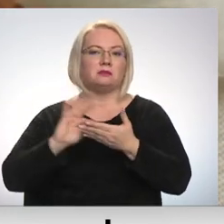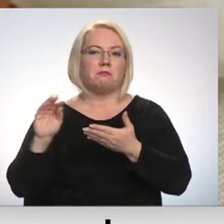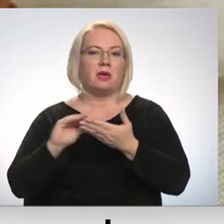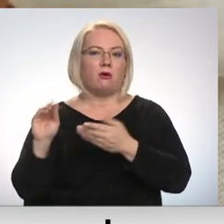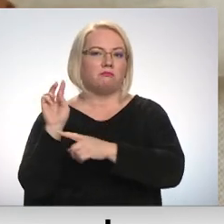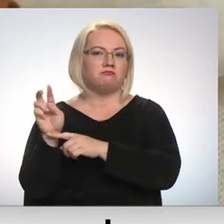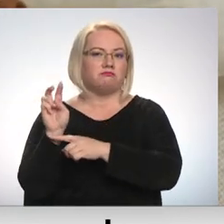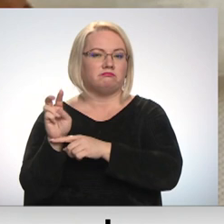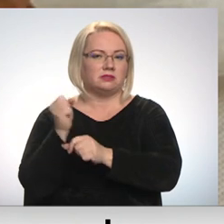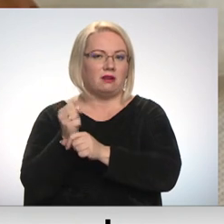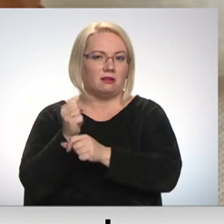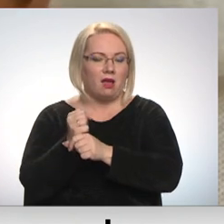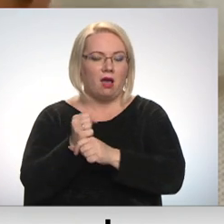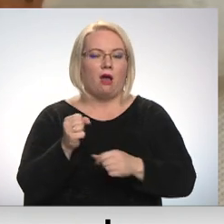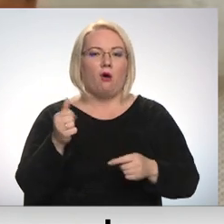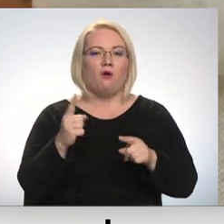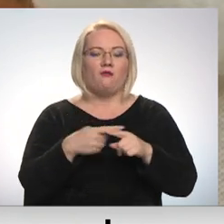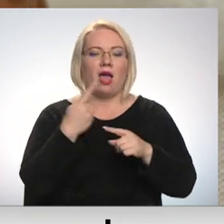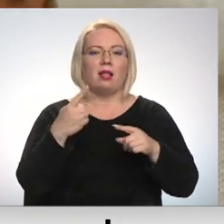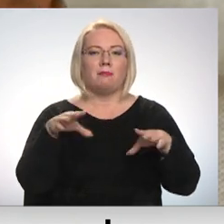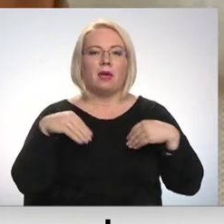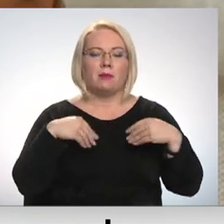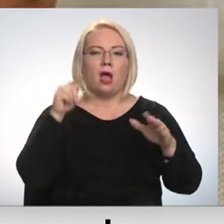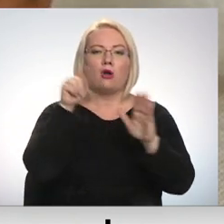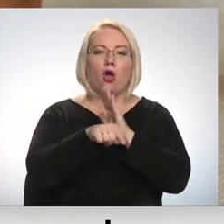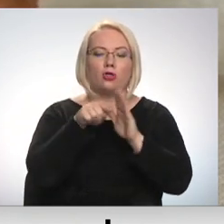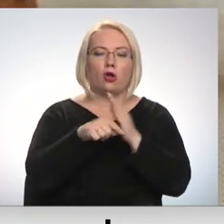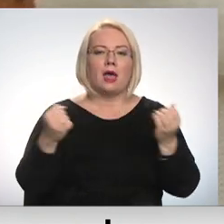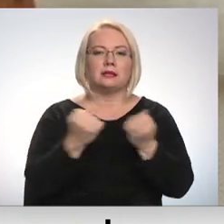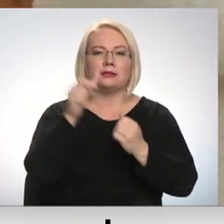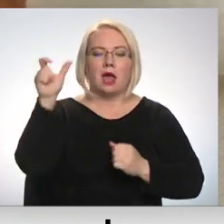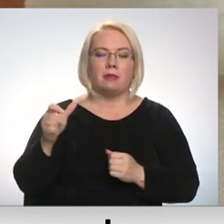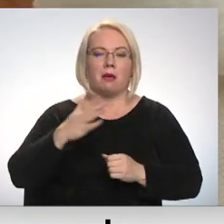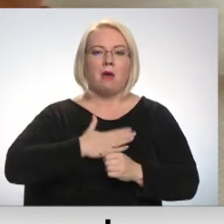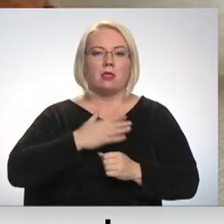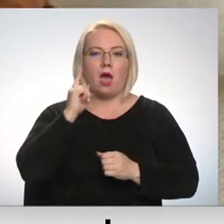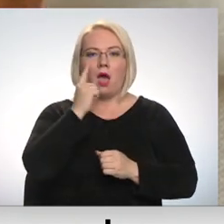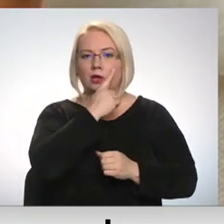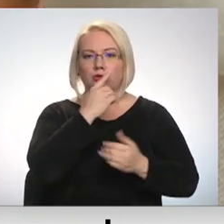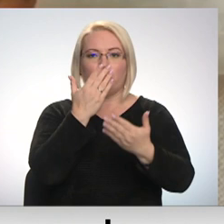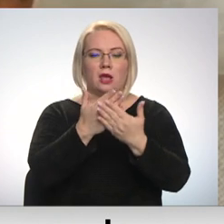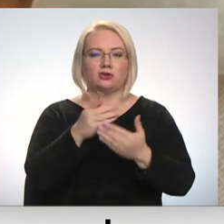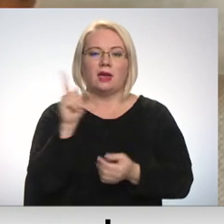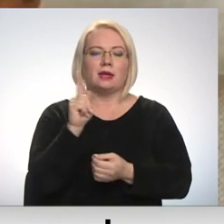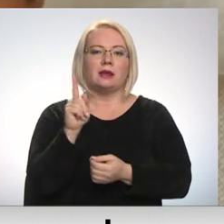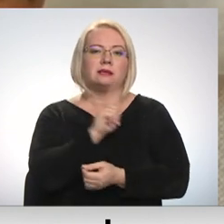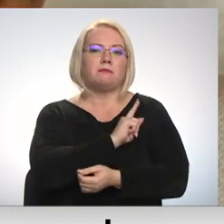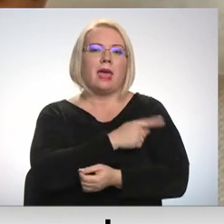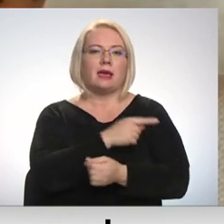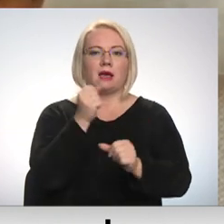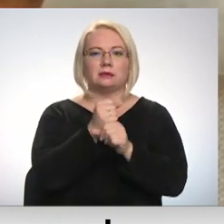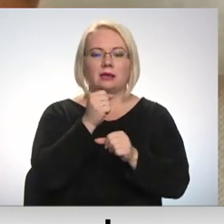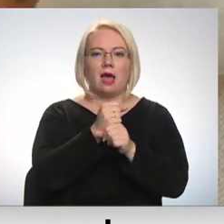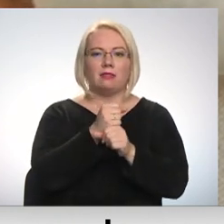Un vēl joprojām pieņēmums, ka kontrolēts darbinieks manā acu priekšā ir spējīgāks strādāt